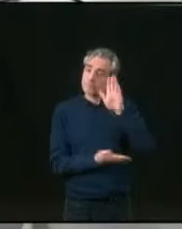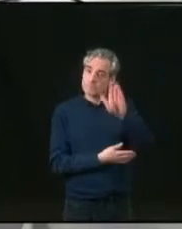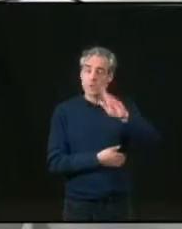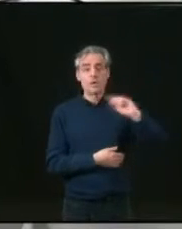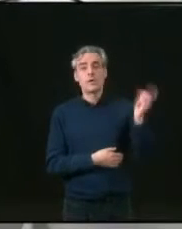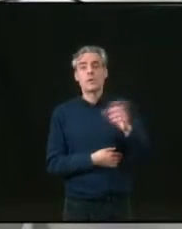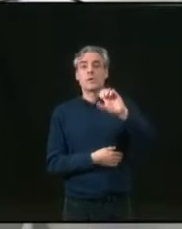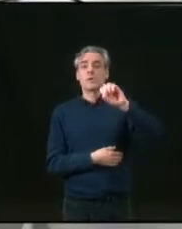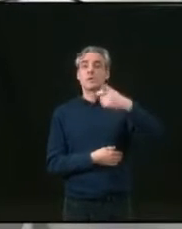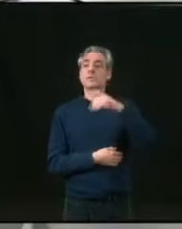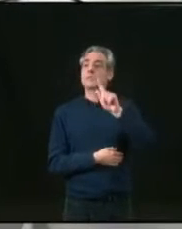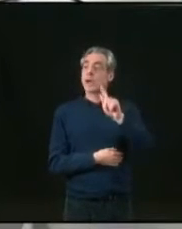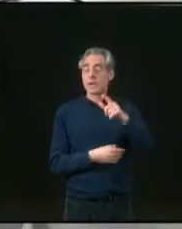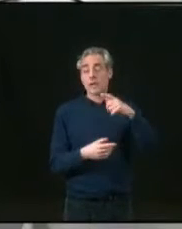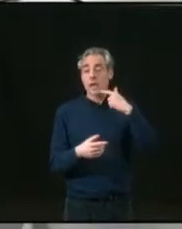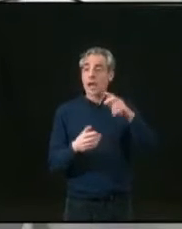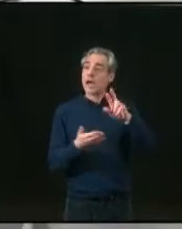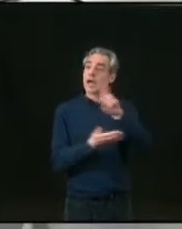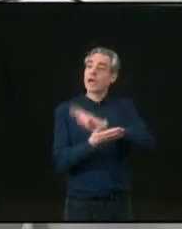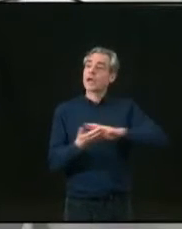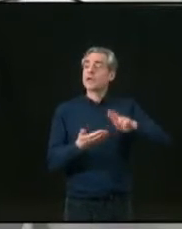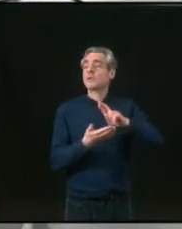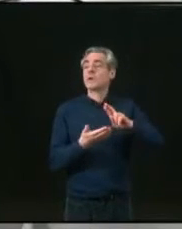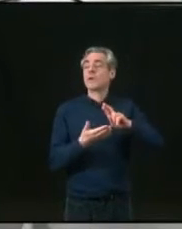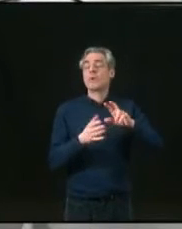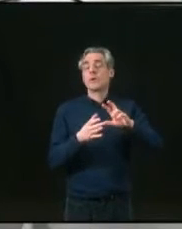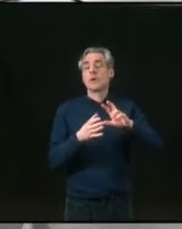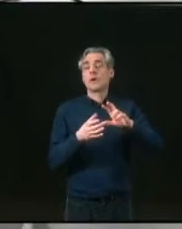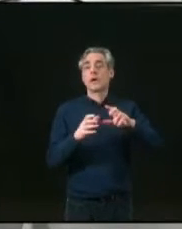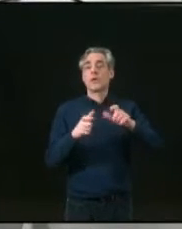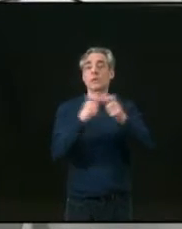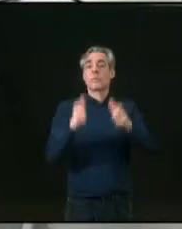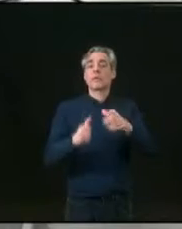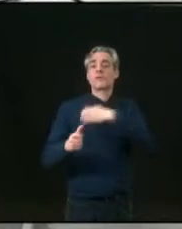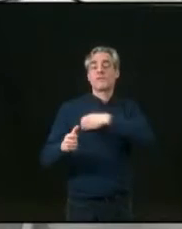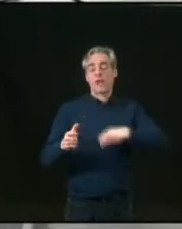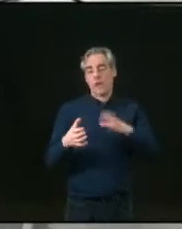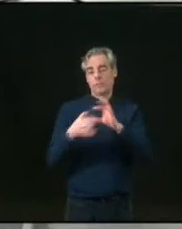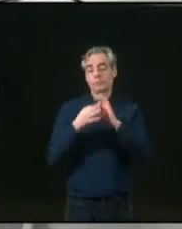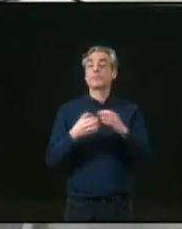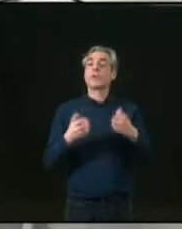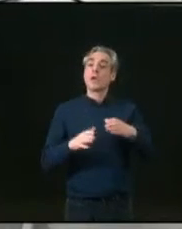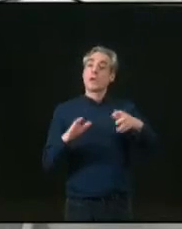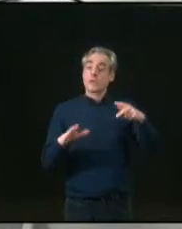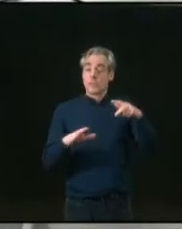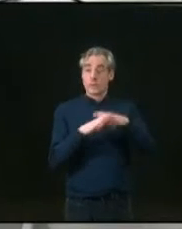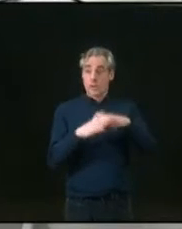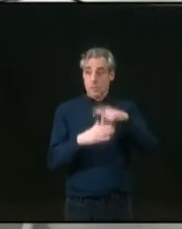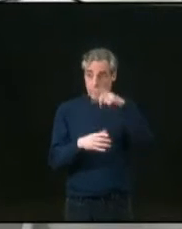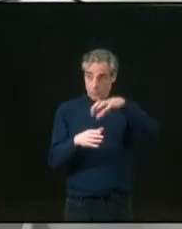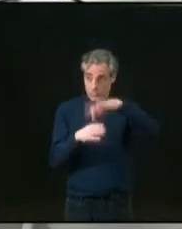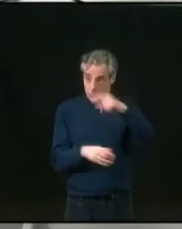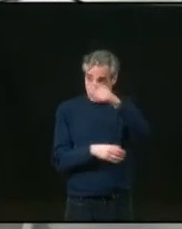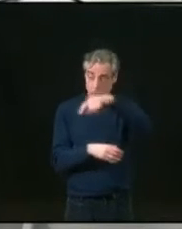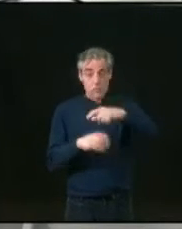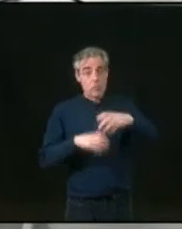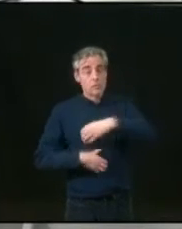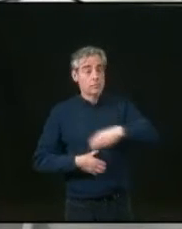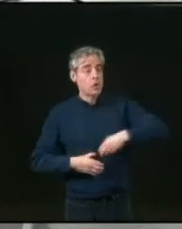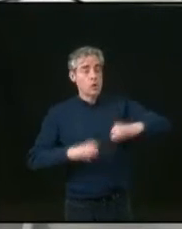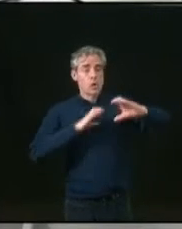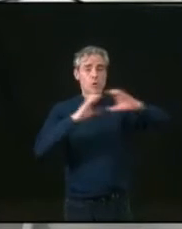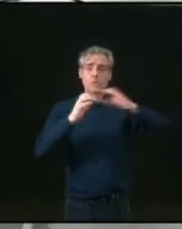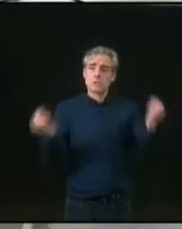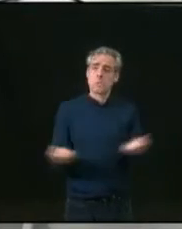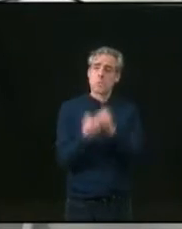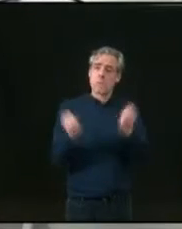ce que le SMAC devienne et reste une régie communale. Depuis le début du mandat, la municipalité a beaucoup communiqué, mais quels